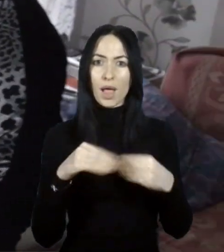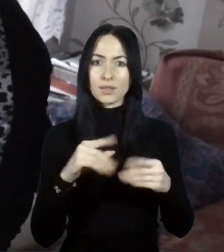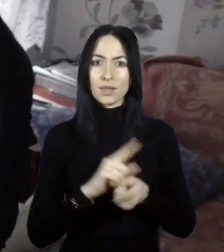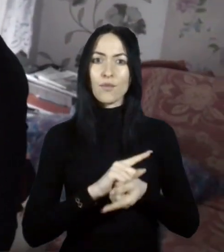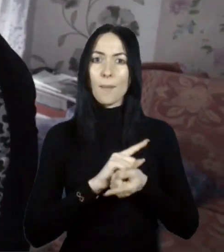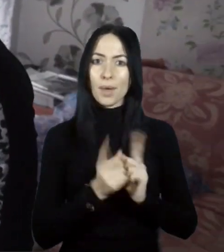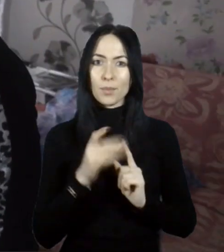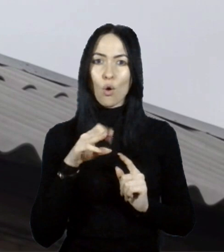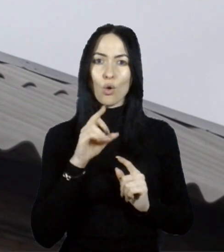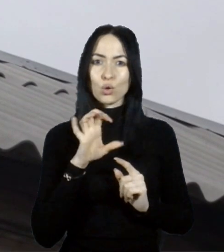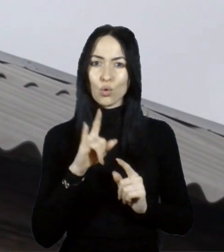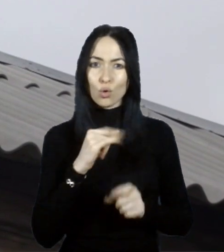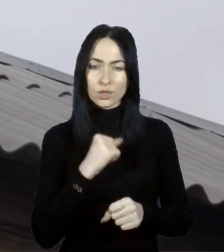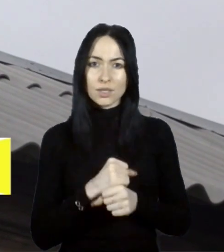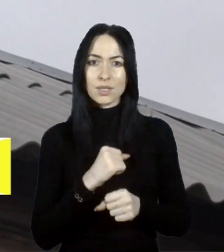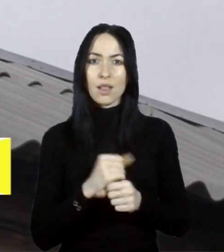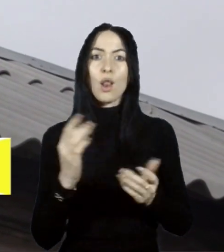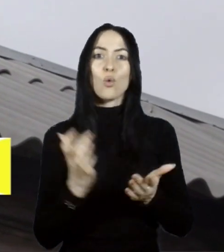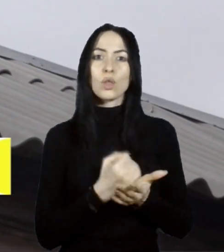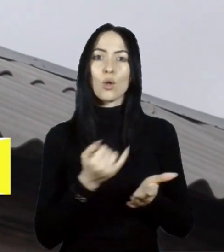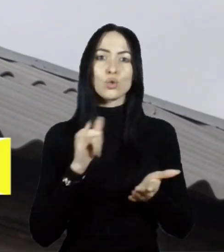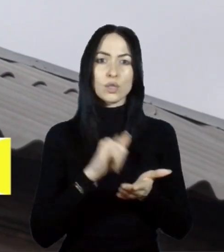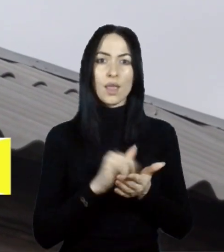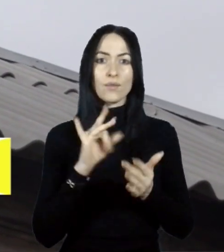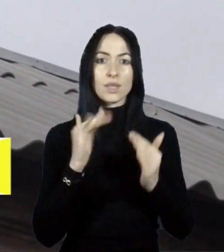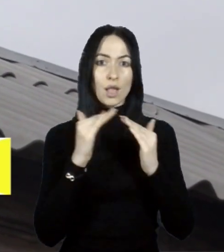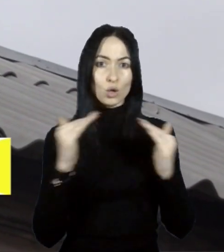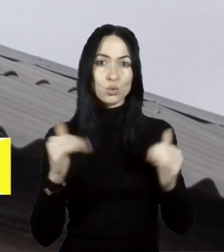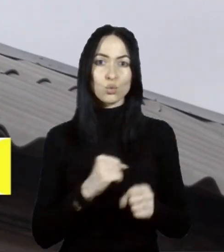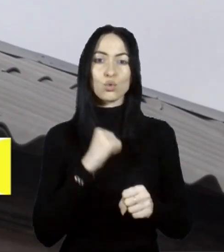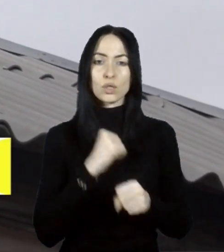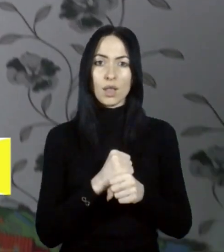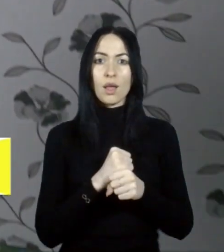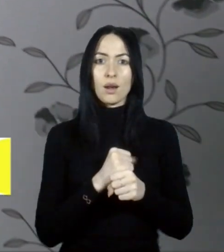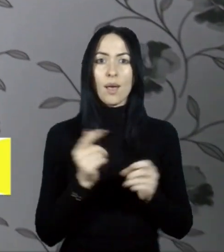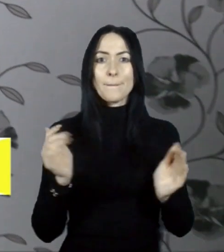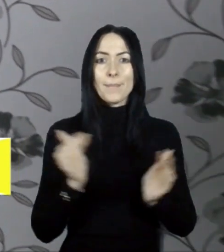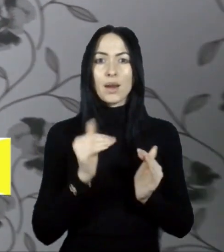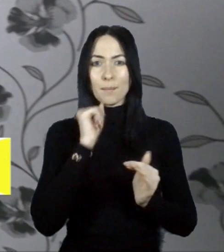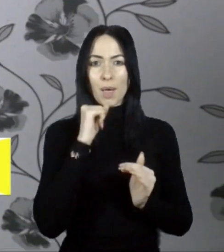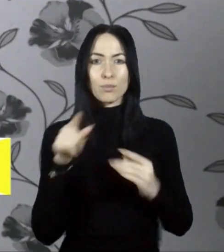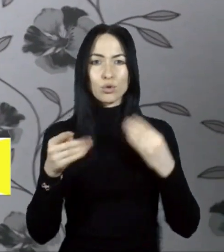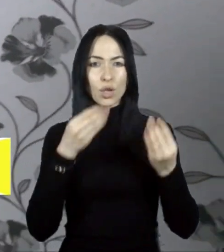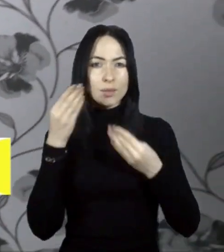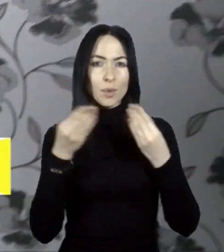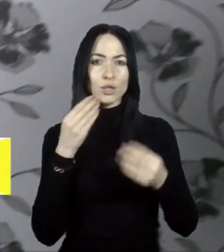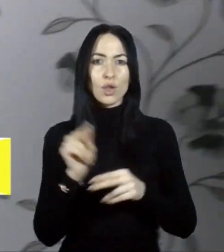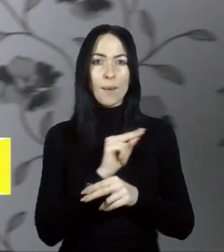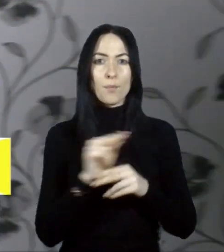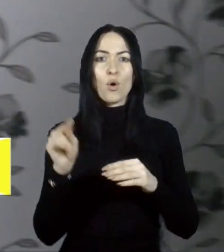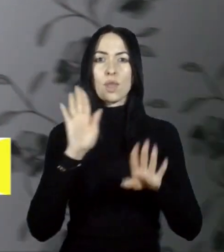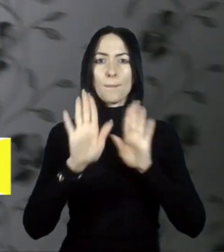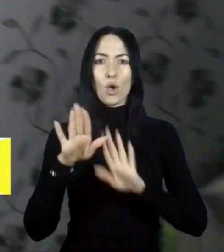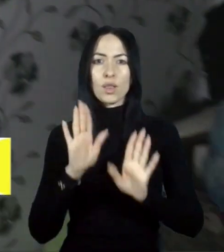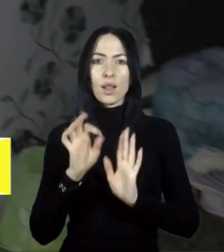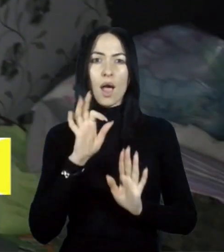відкоси зробили. Удалося встановити нам крышу, зробили маленький бабушці, косметичний ремонт, поклеїли. Там ободи